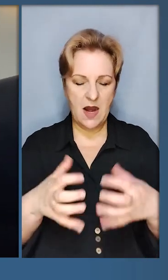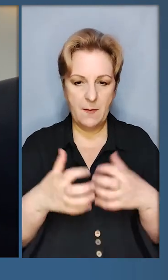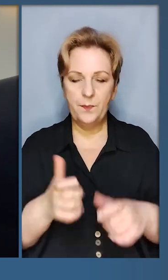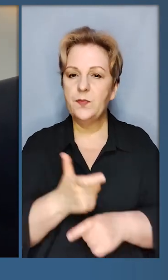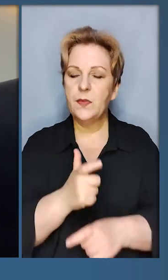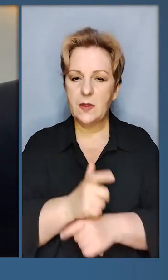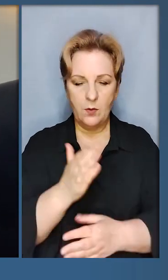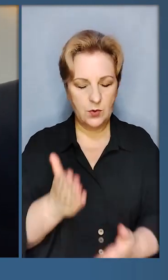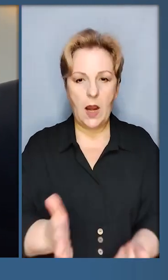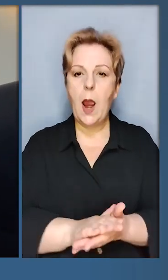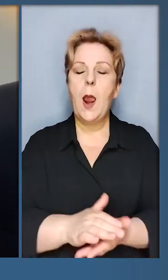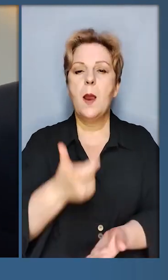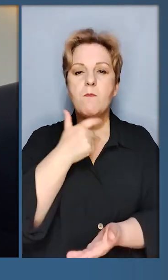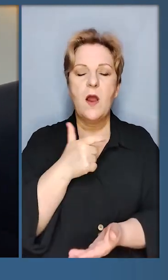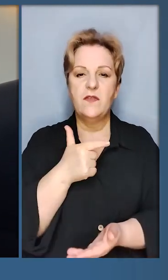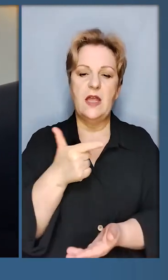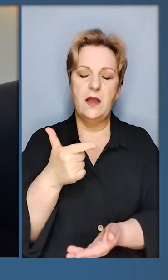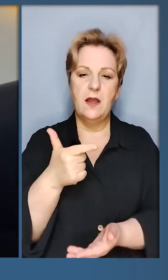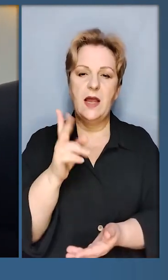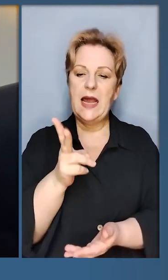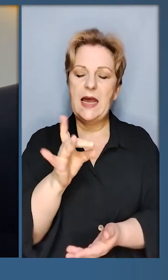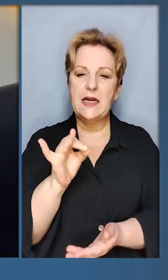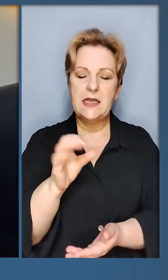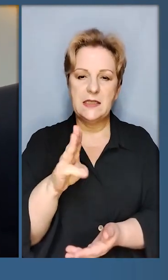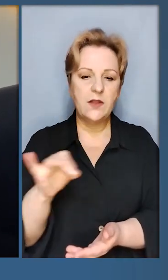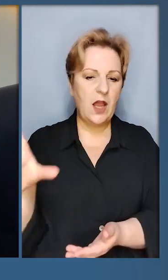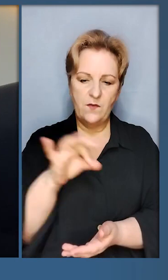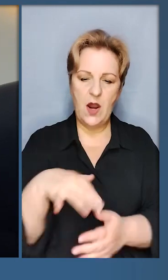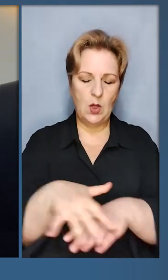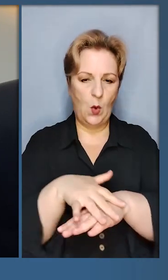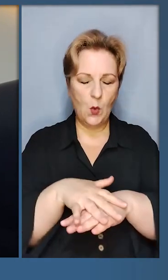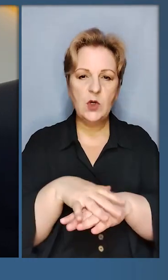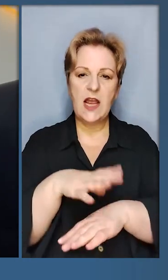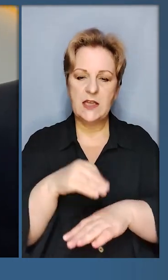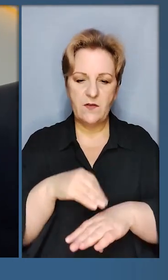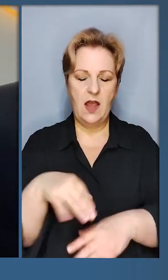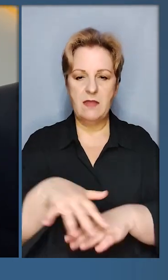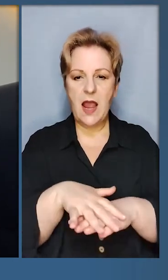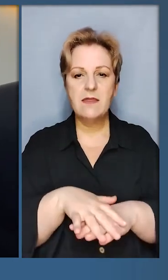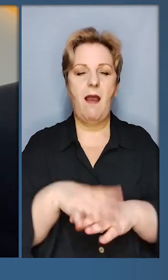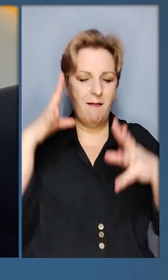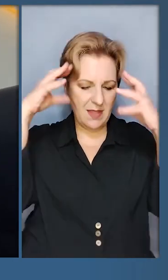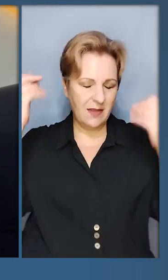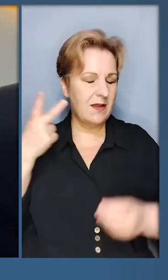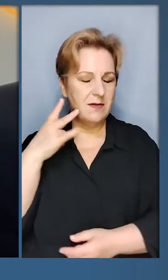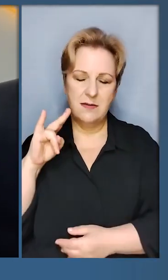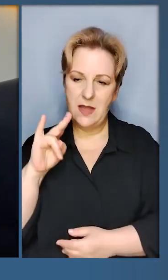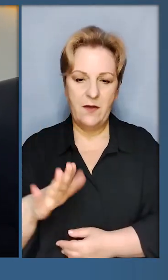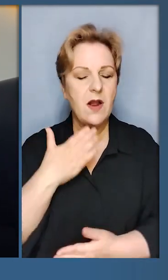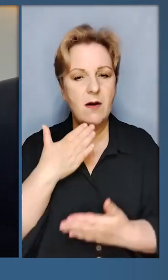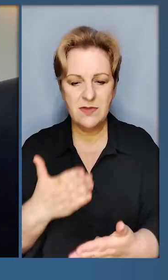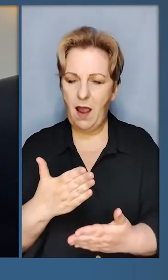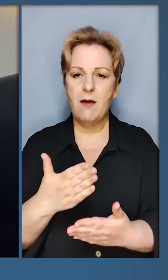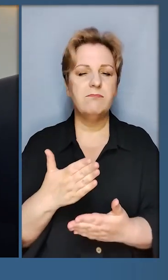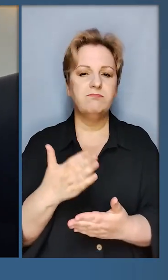Дуже. Пане Крістерсон, увесь у поряді Швеці, весь шведські народи, дякую. Нідерланди, як завжди,